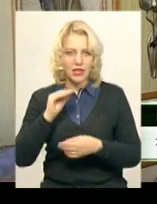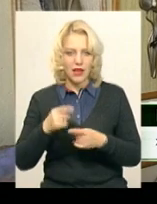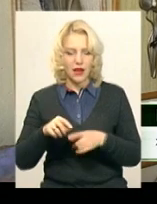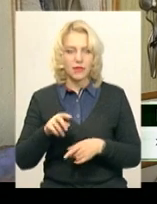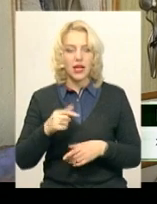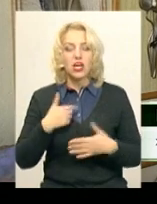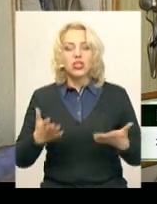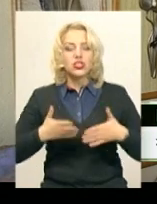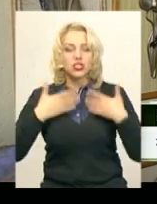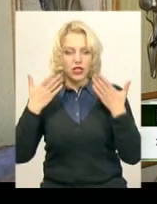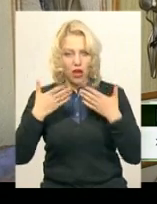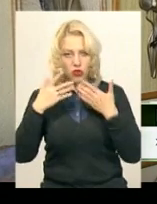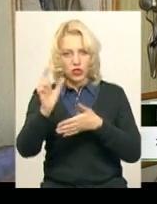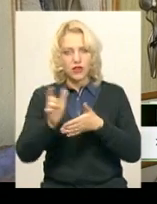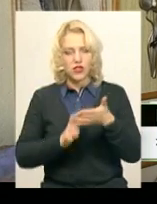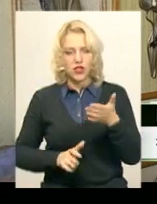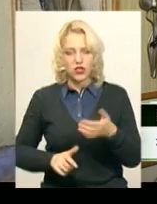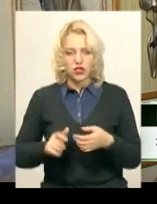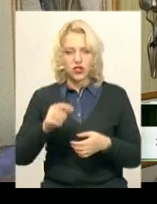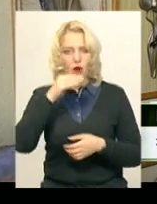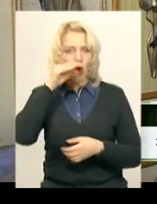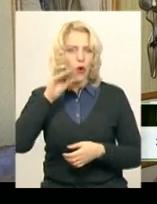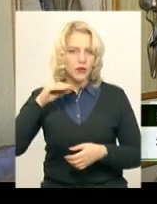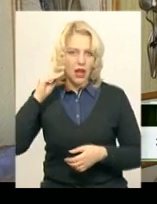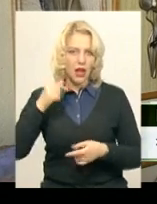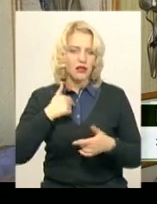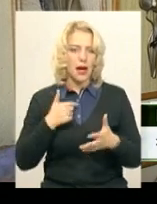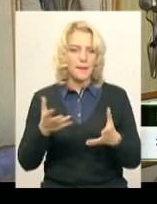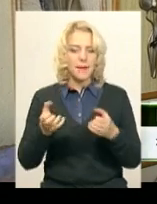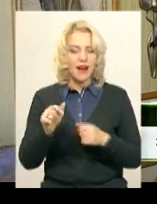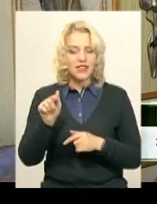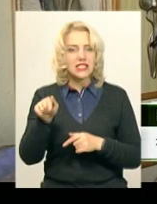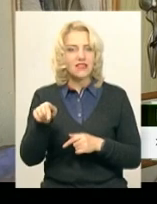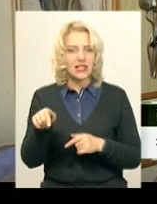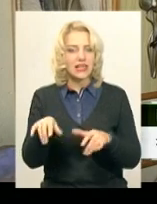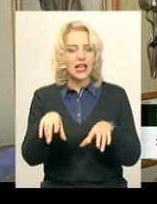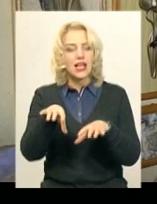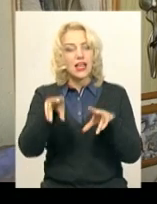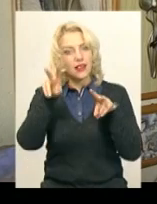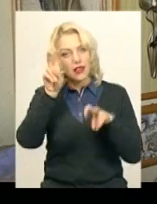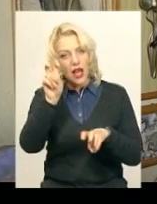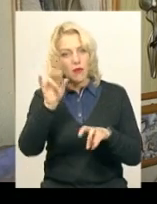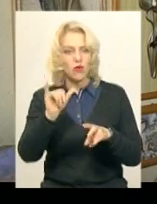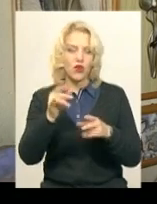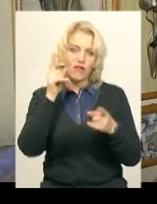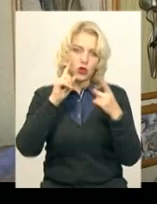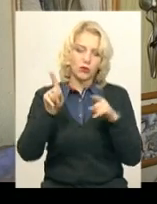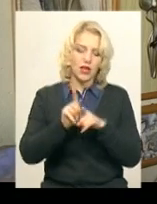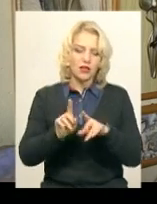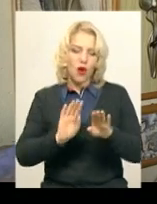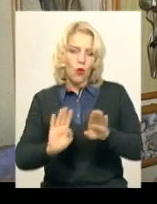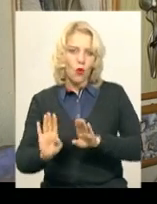кобзаря, я звідти брав таку тему і видумував такі композиції,